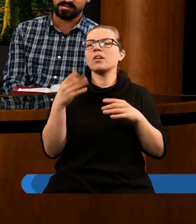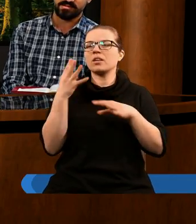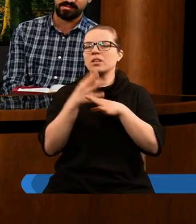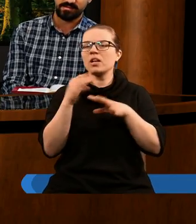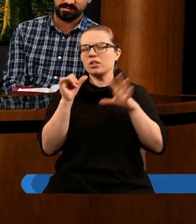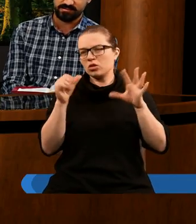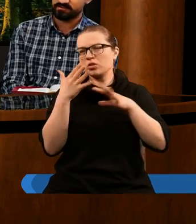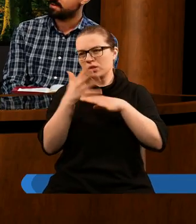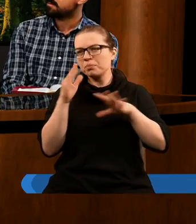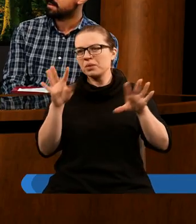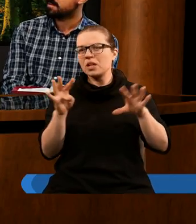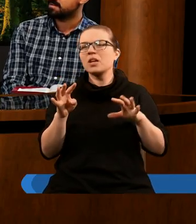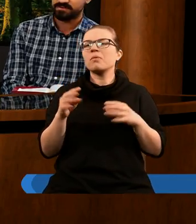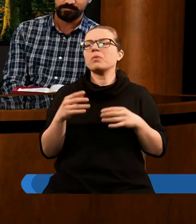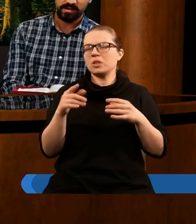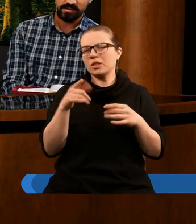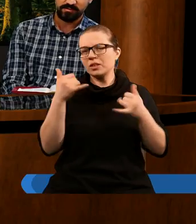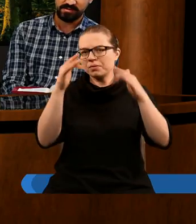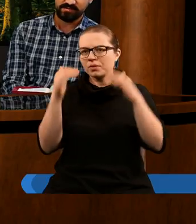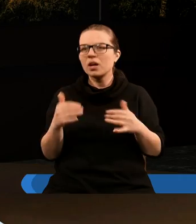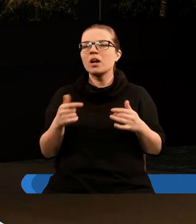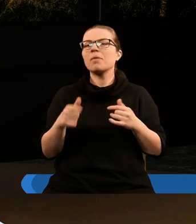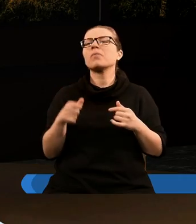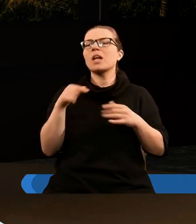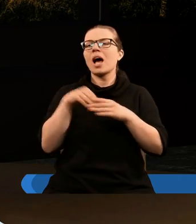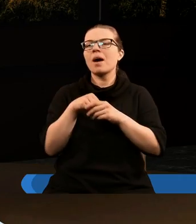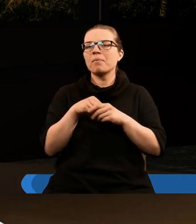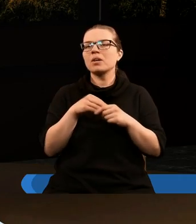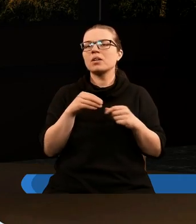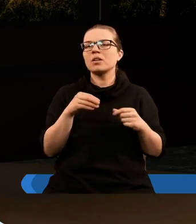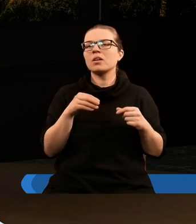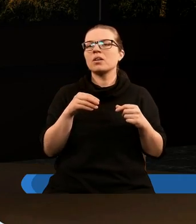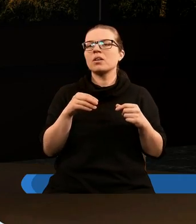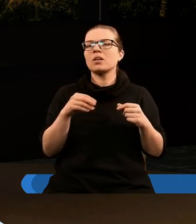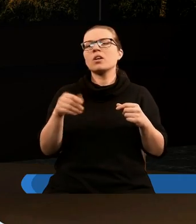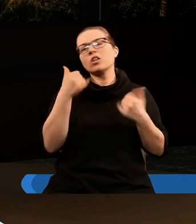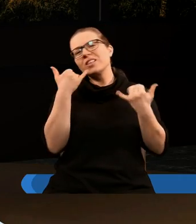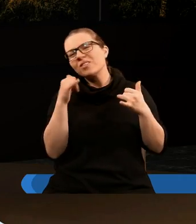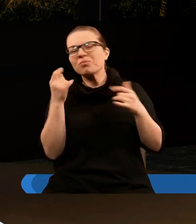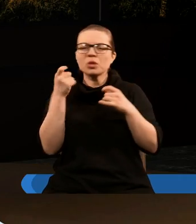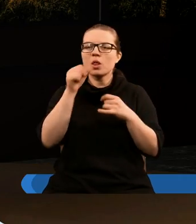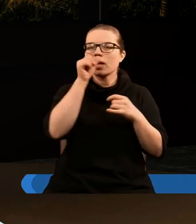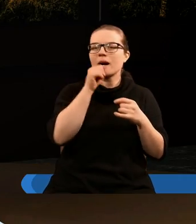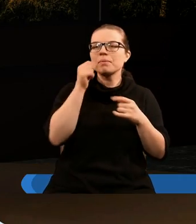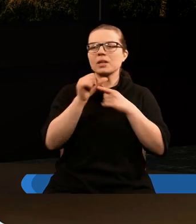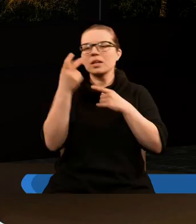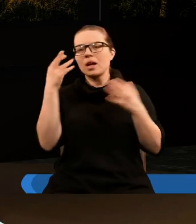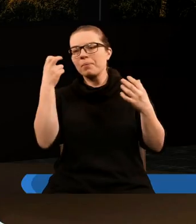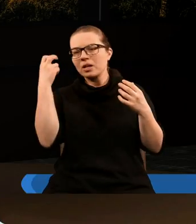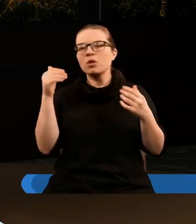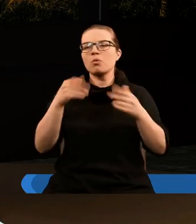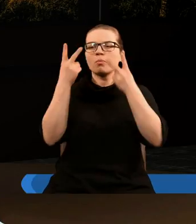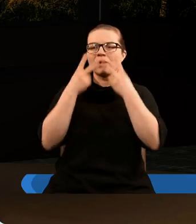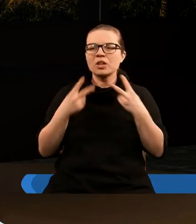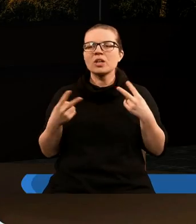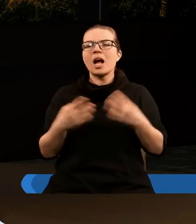tysięcy. No i pierwszy werset nam uchyla pewnego rąbka tajemnicy, czym ta pieczęć jest. To